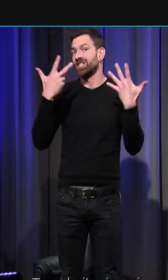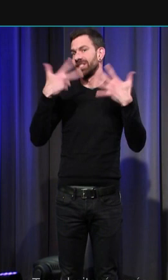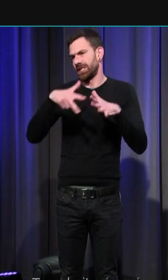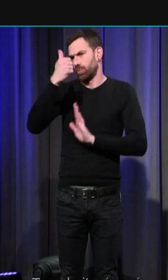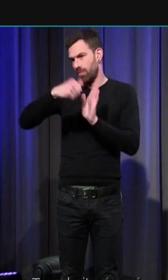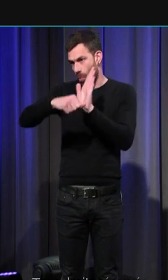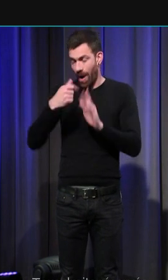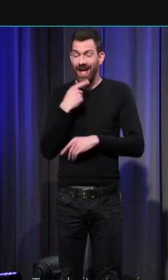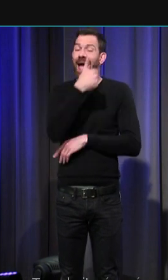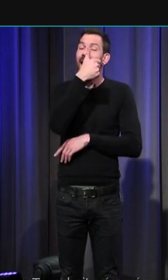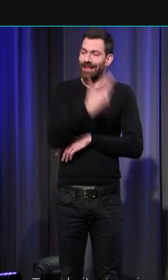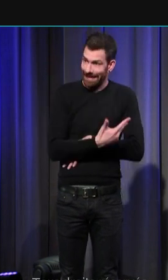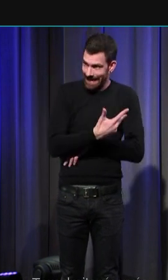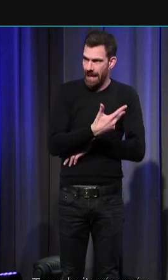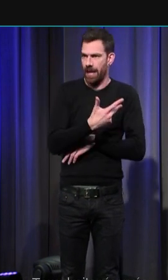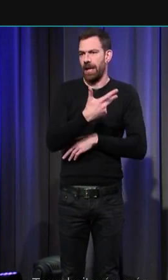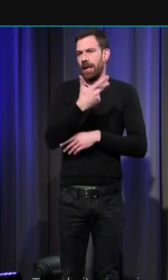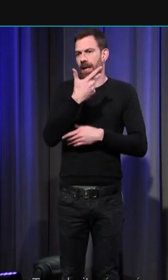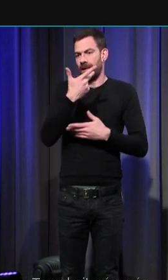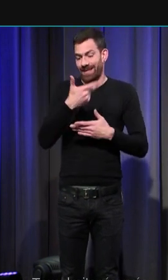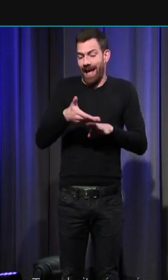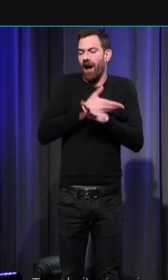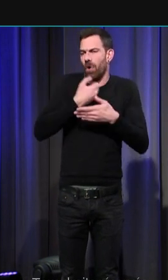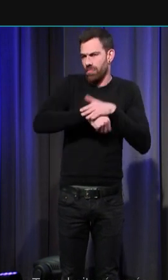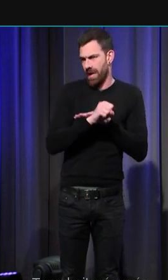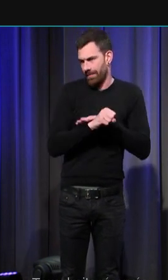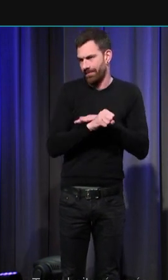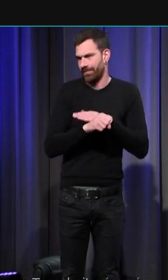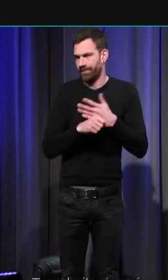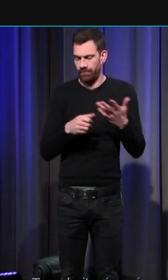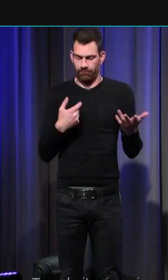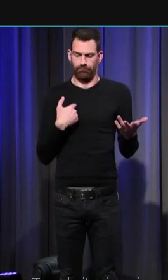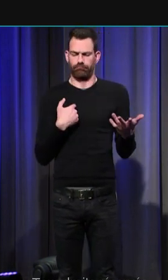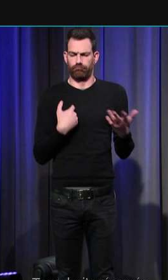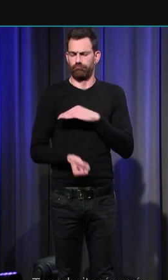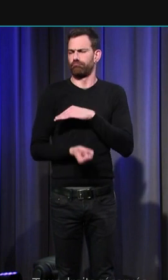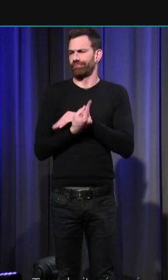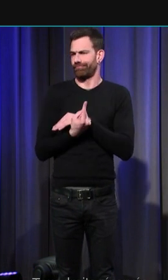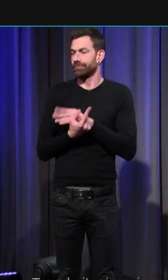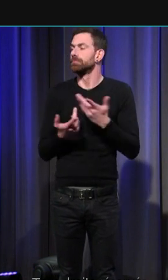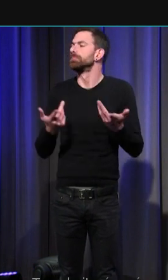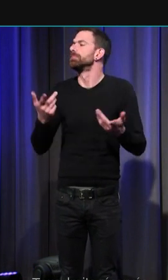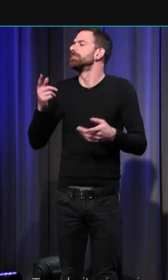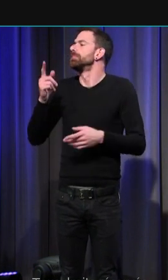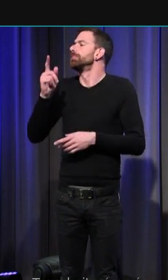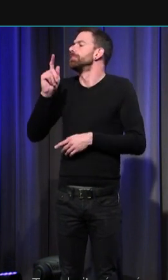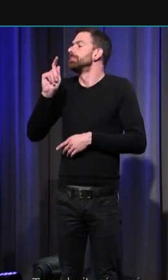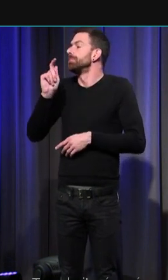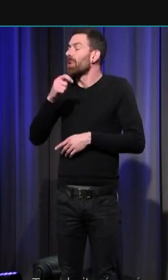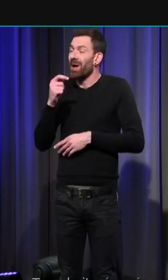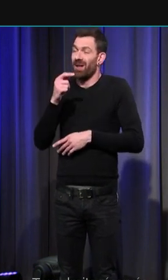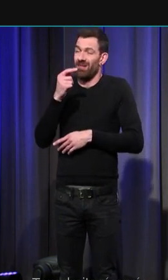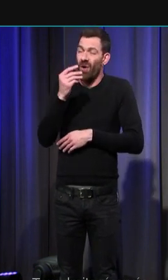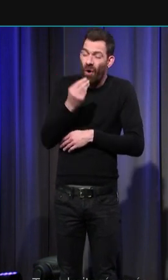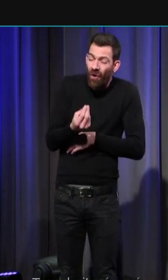fœtus ce qui est tout à fait anormal alors en règle générale les enfants qui plus est les tout-petits en